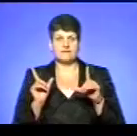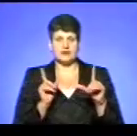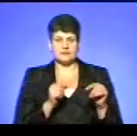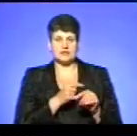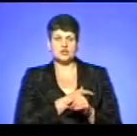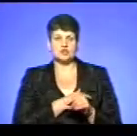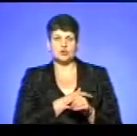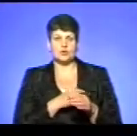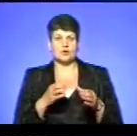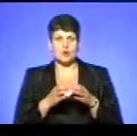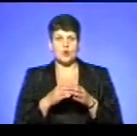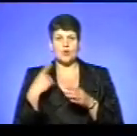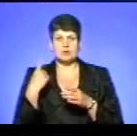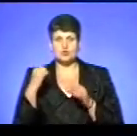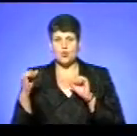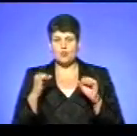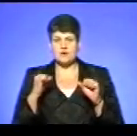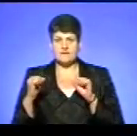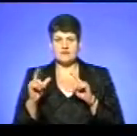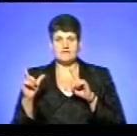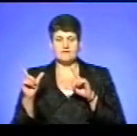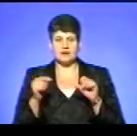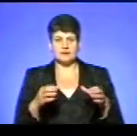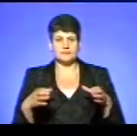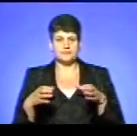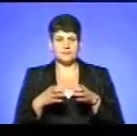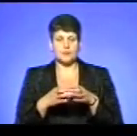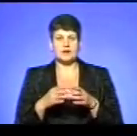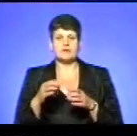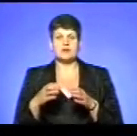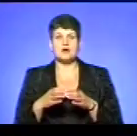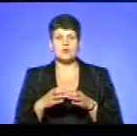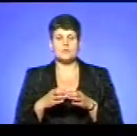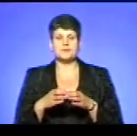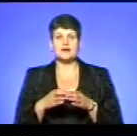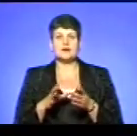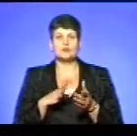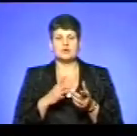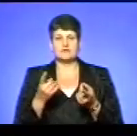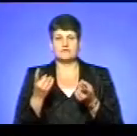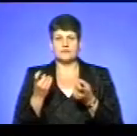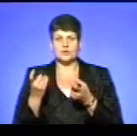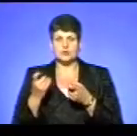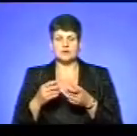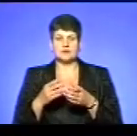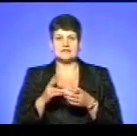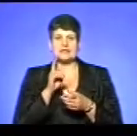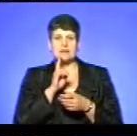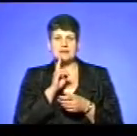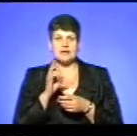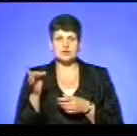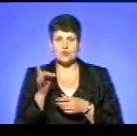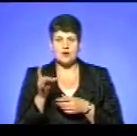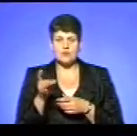черговий з обласного управління, виїхала оперативна група. Задіяні були підрозділи з Кременецького